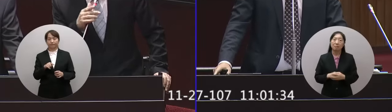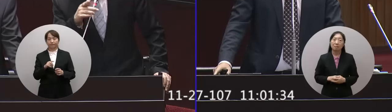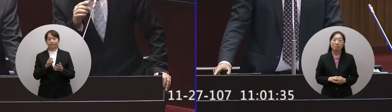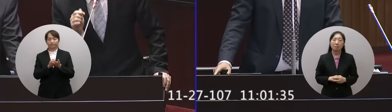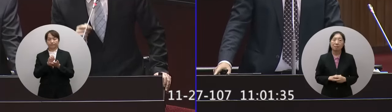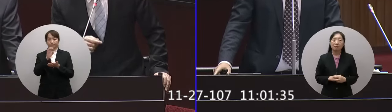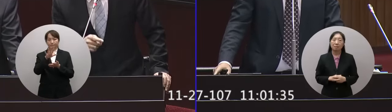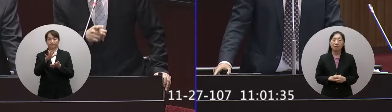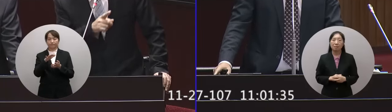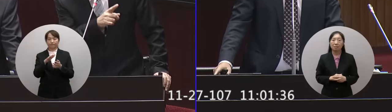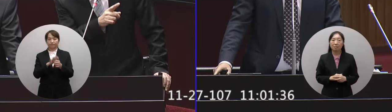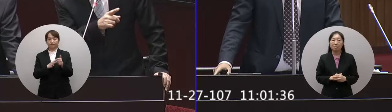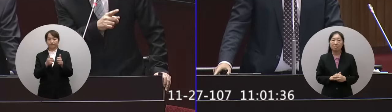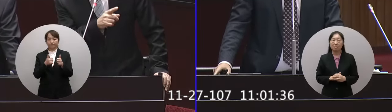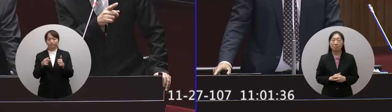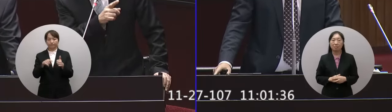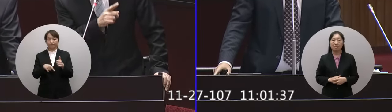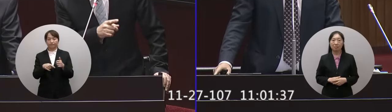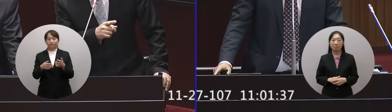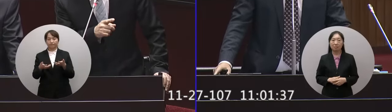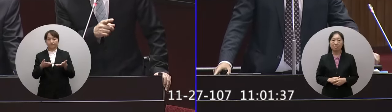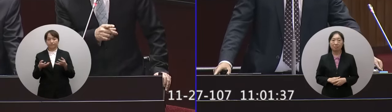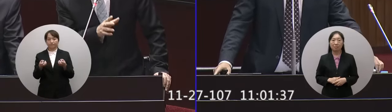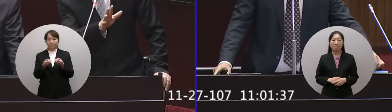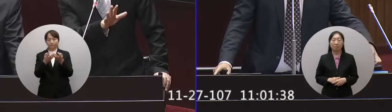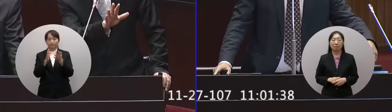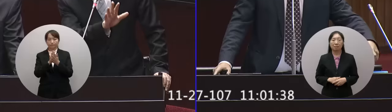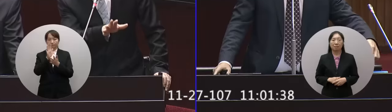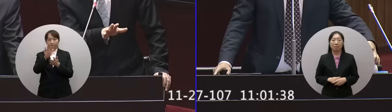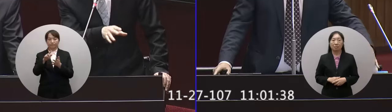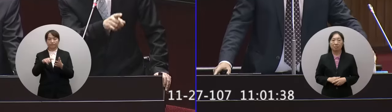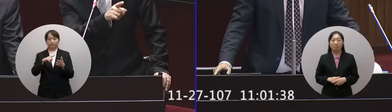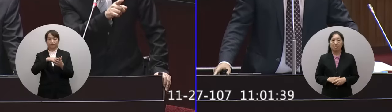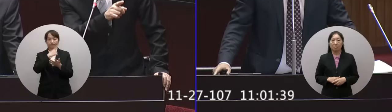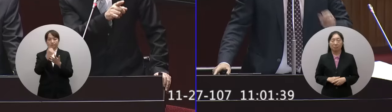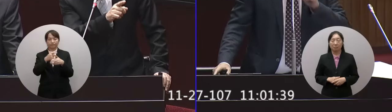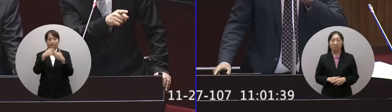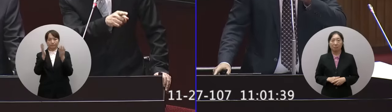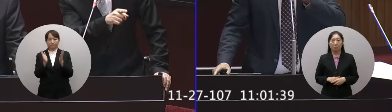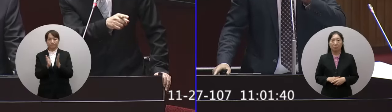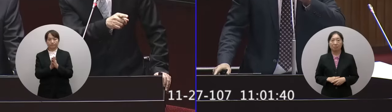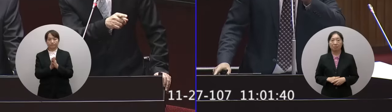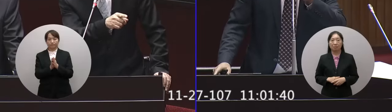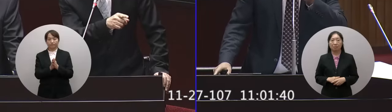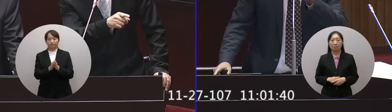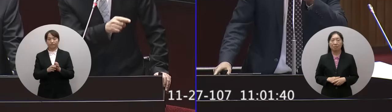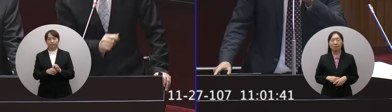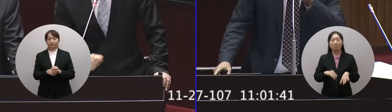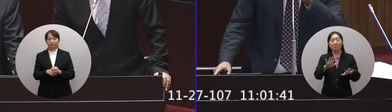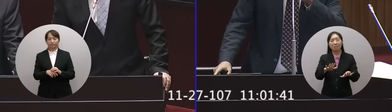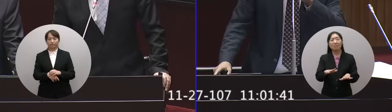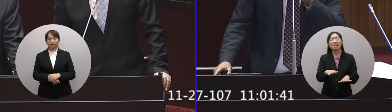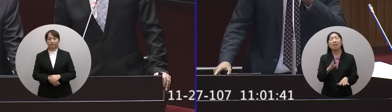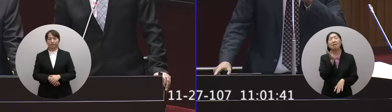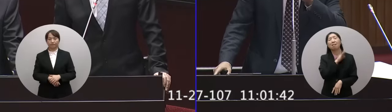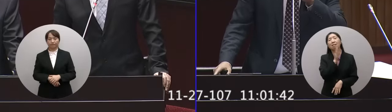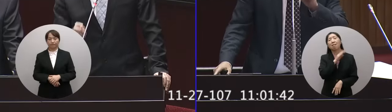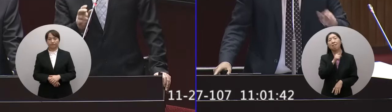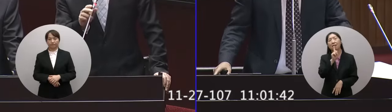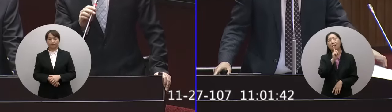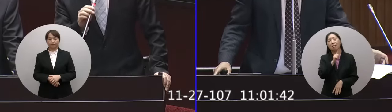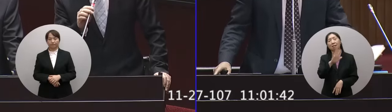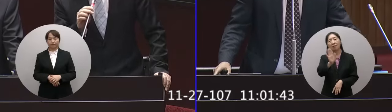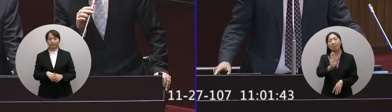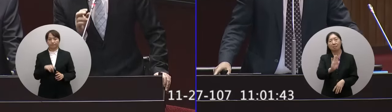那個黃遠報告齁說這一次這個事故發生之後他們全面的去做這個檢請你不要講廢話好不好